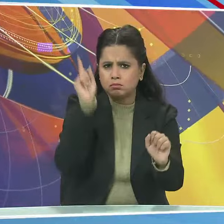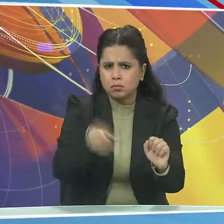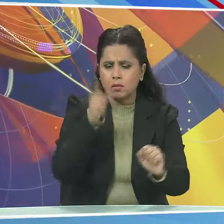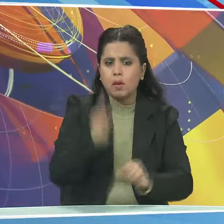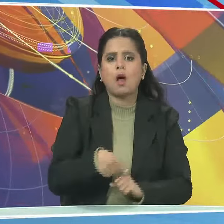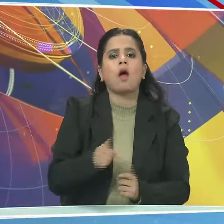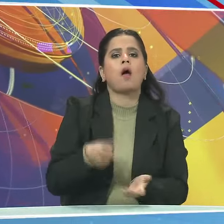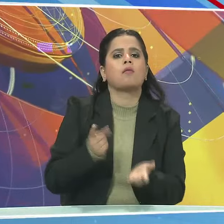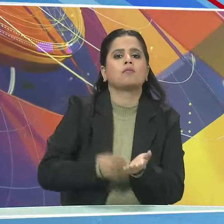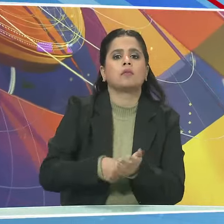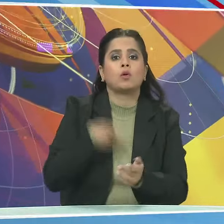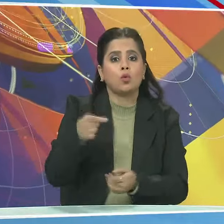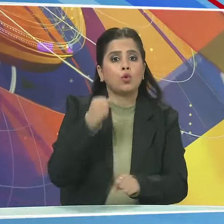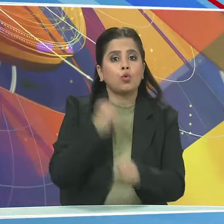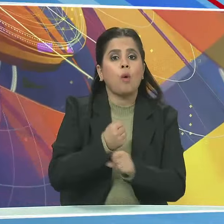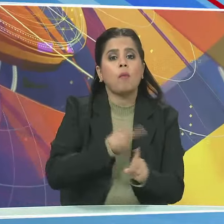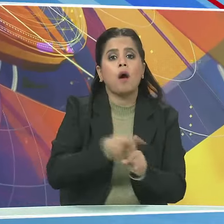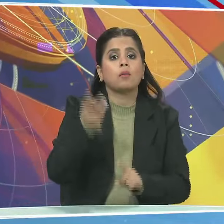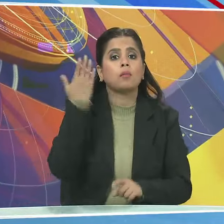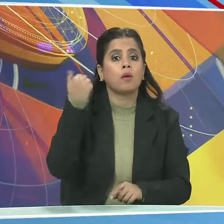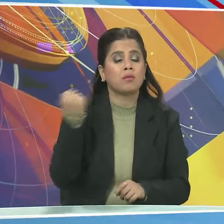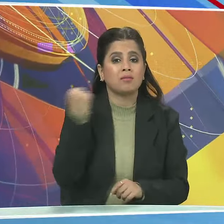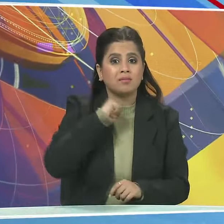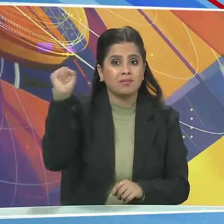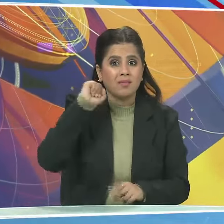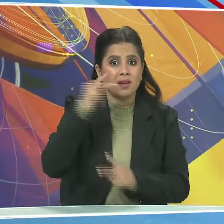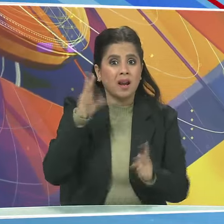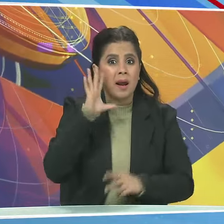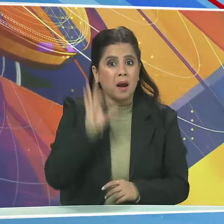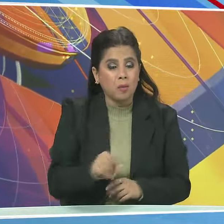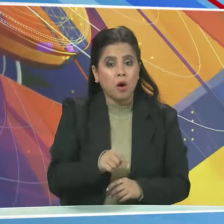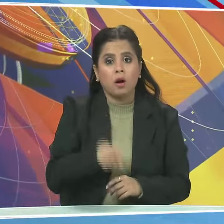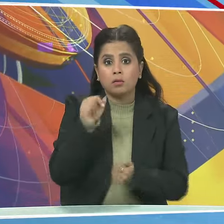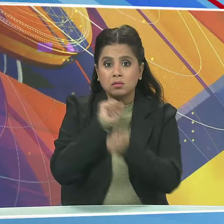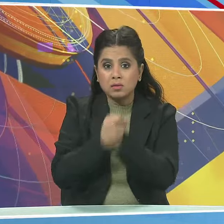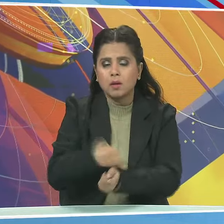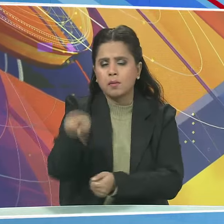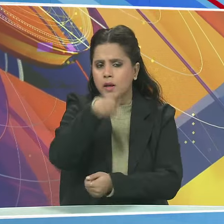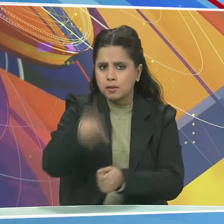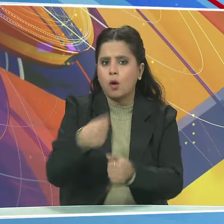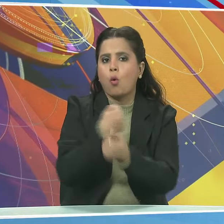जिनोंने सरकार विरोधी प्रदशनों में प्रमुख भूमे का निभाई थी